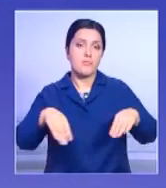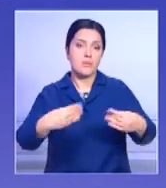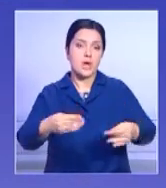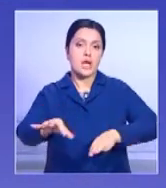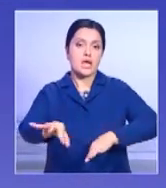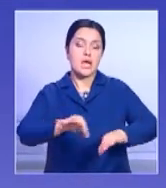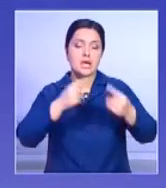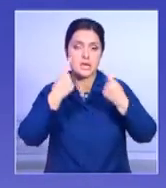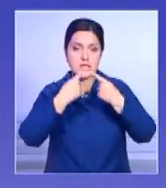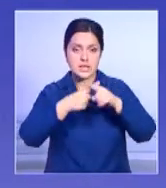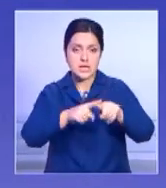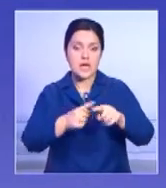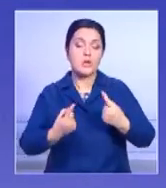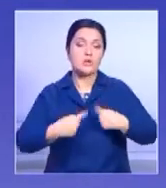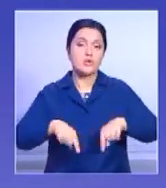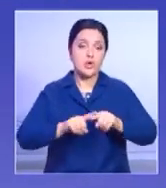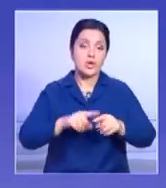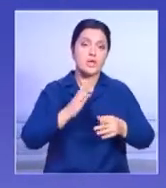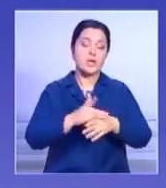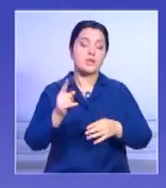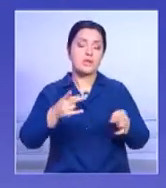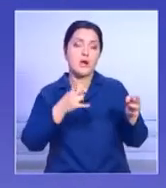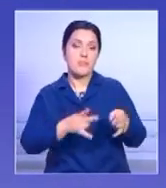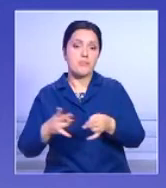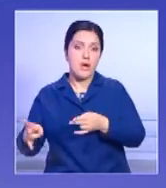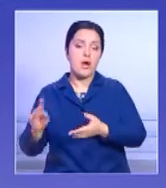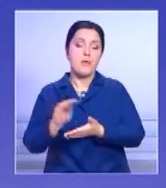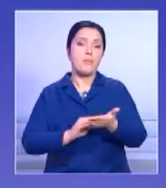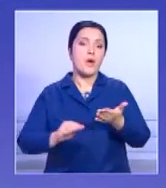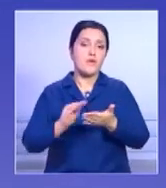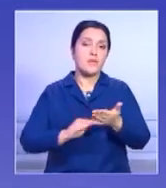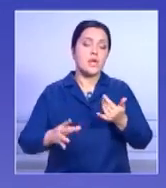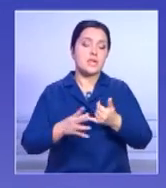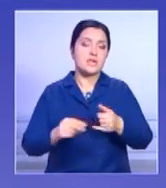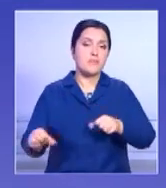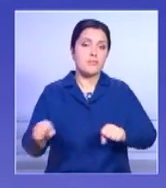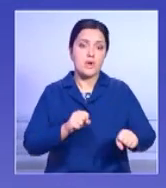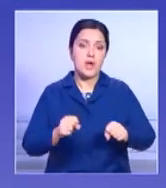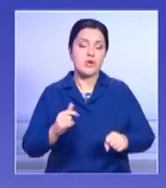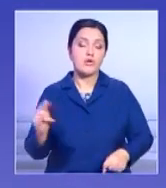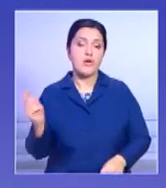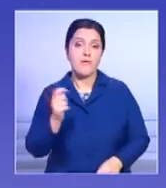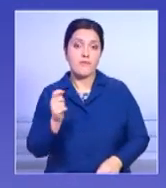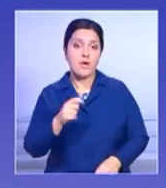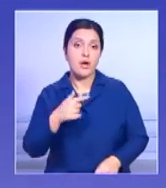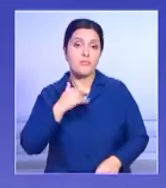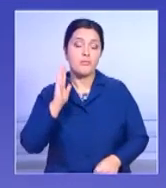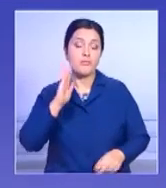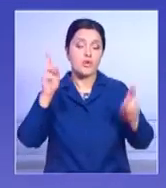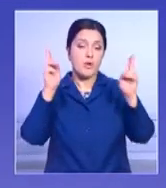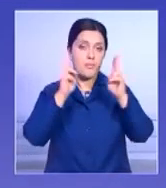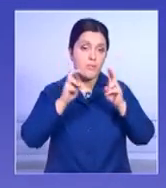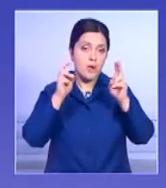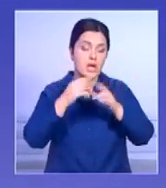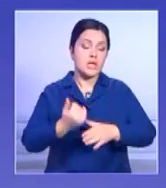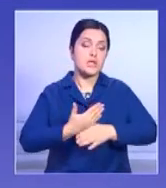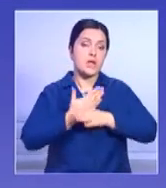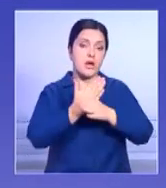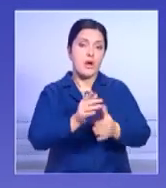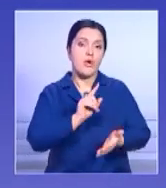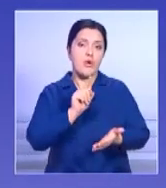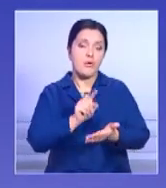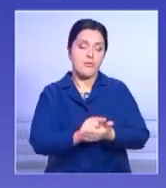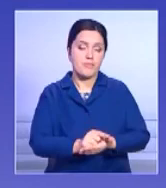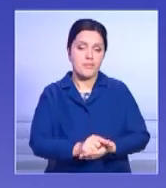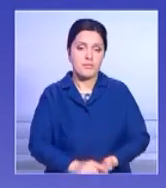карт тех зон, которые пострадали после мощных повторных толчков в минувшее воскресенье. Мы будем мониторить ситуацию и готовы оказывать